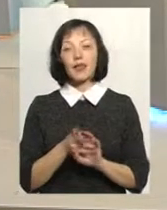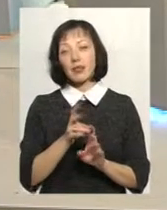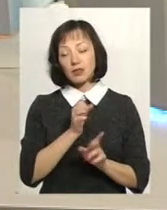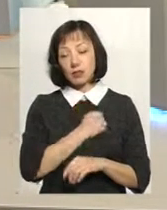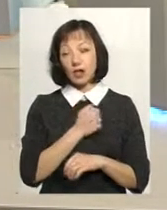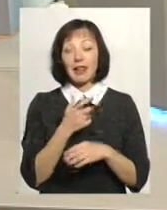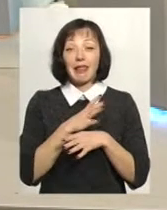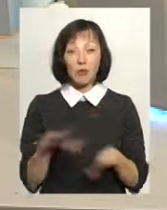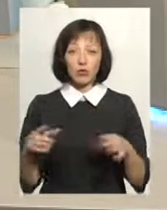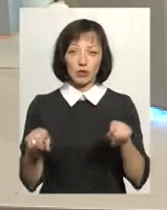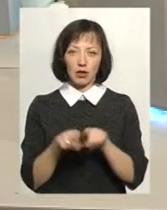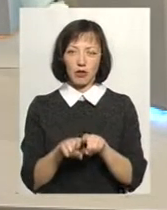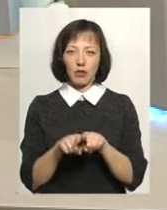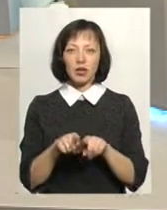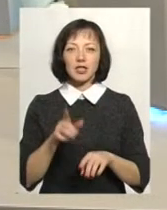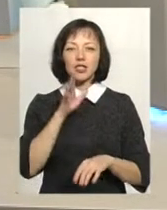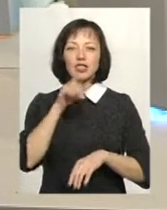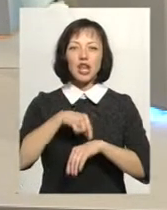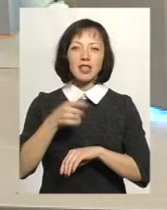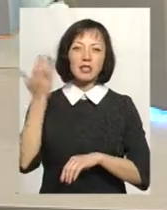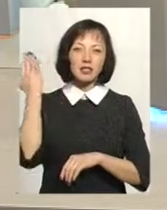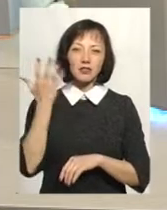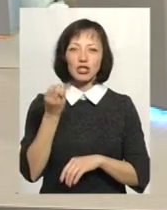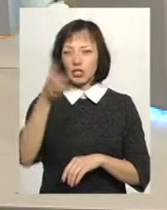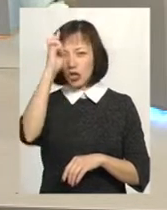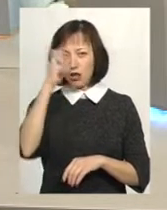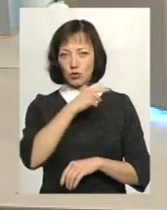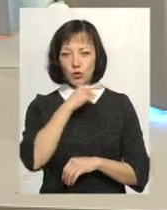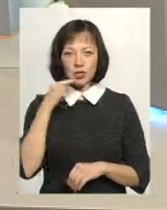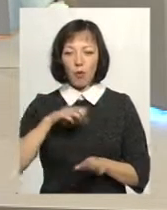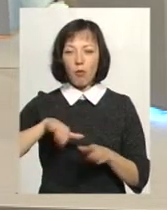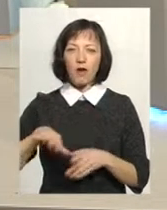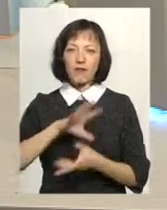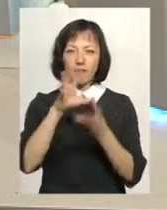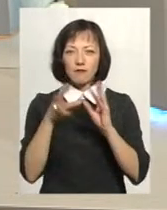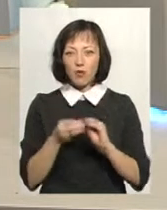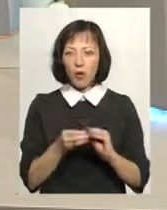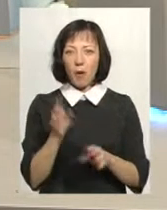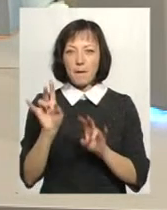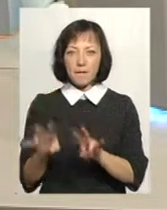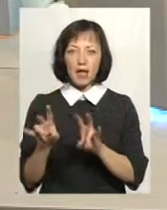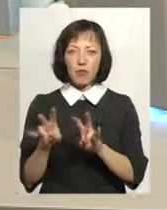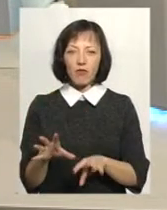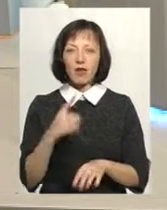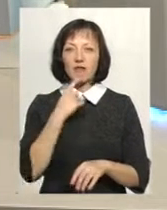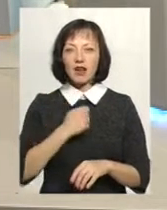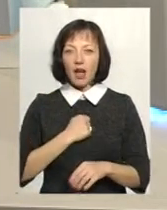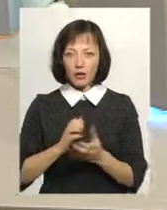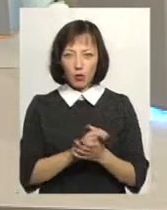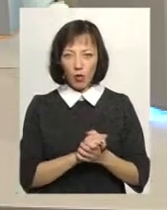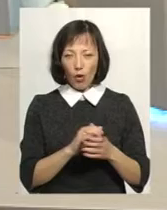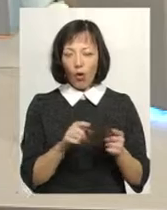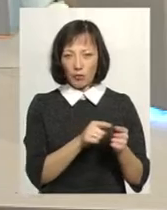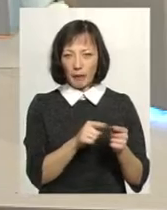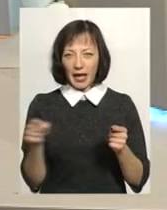але не було такого. З часів і ще царської Росії, потім всього нашого перебування радянського періоду,